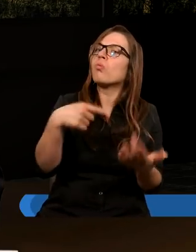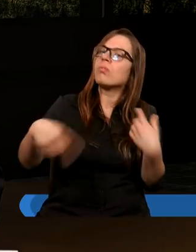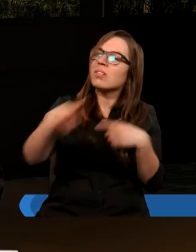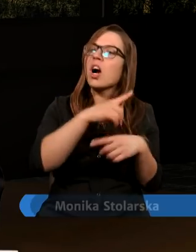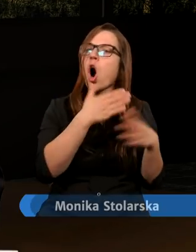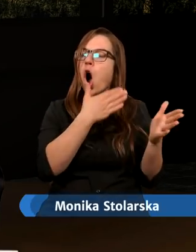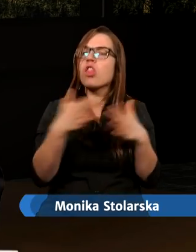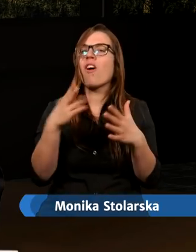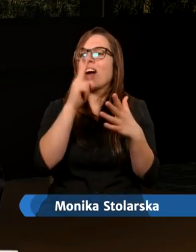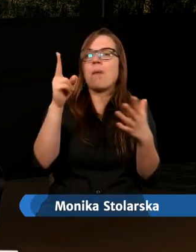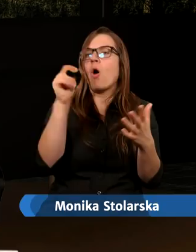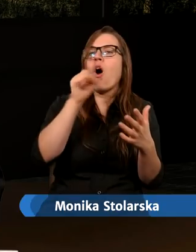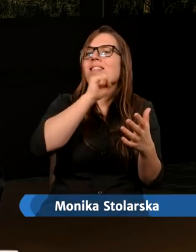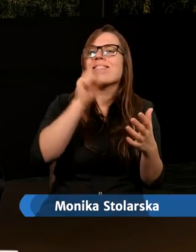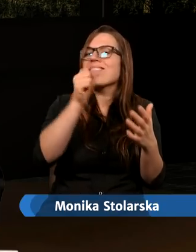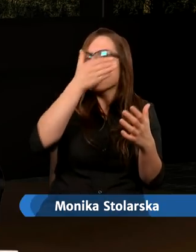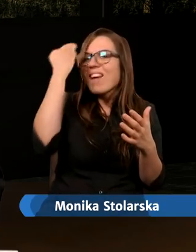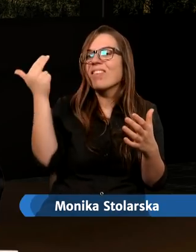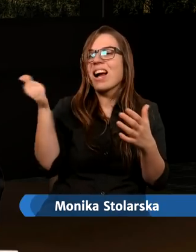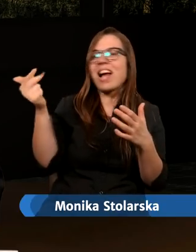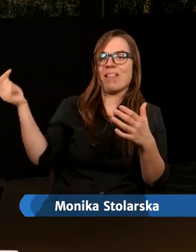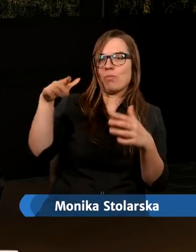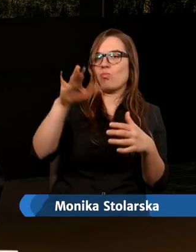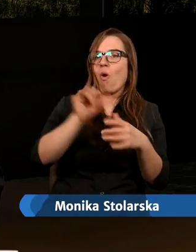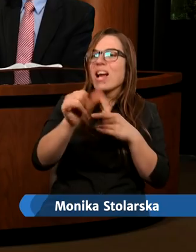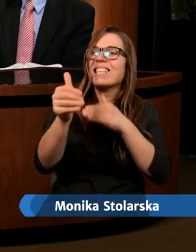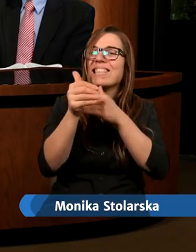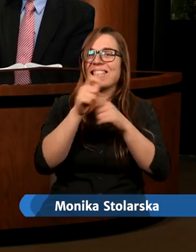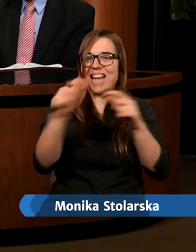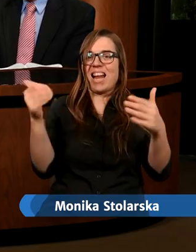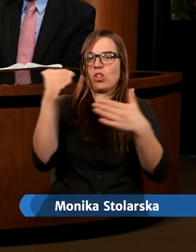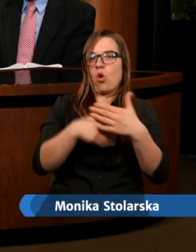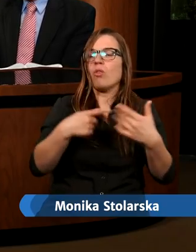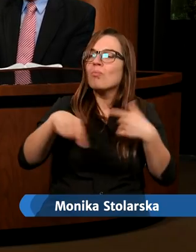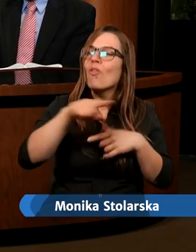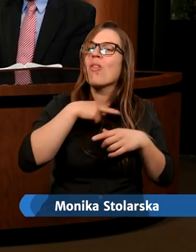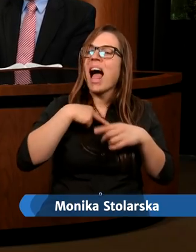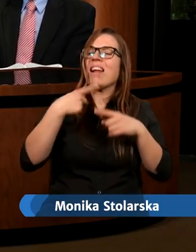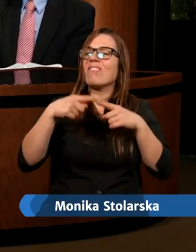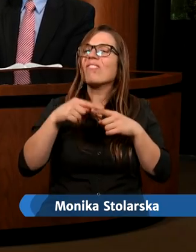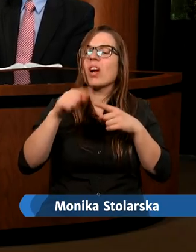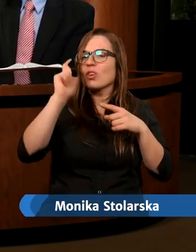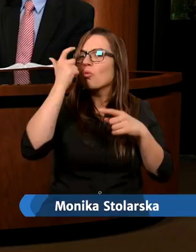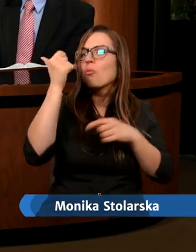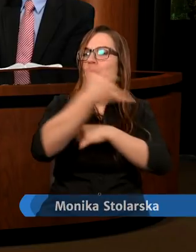chwili, bo wierzymy, że żyjemy w czasach ostatecznych. I to nas wyróżnia. Stąd tak mocno podkreślamy,